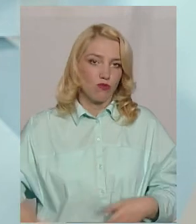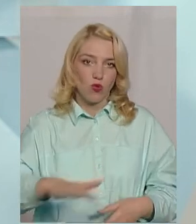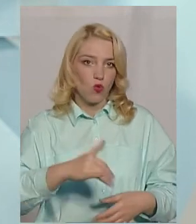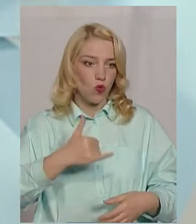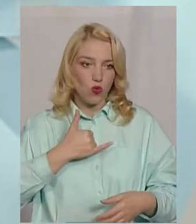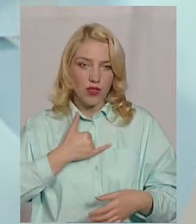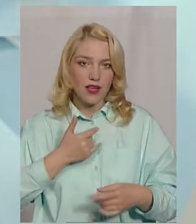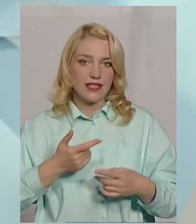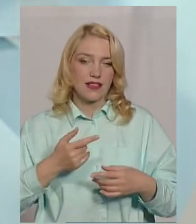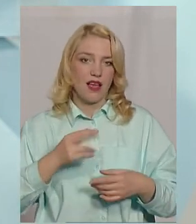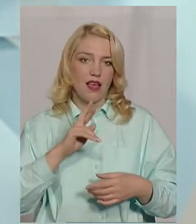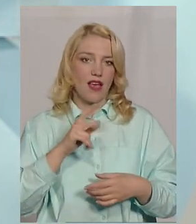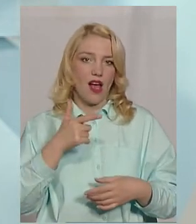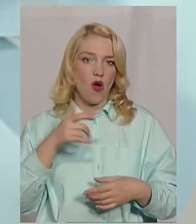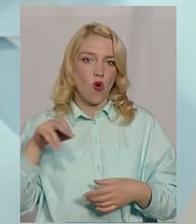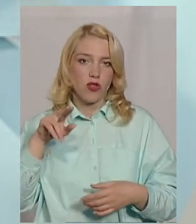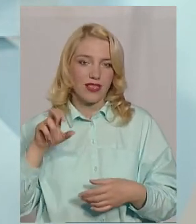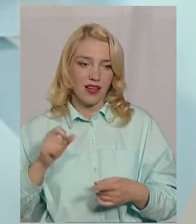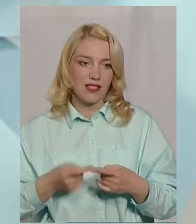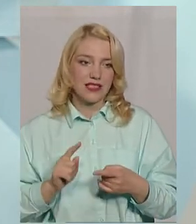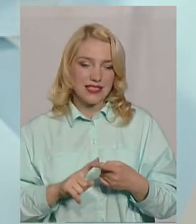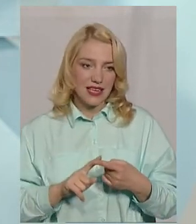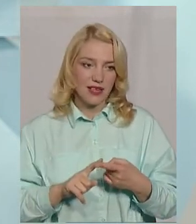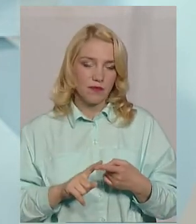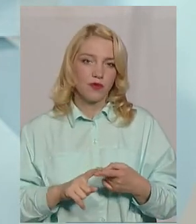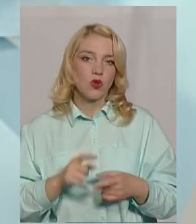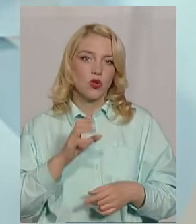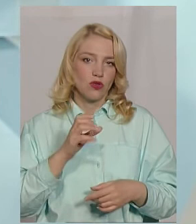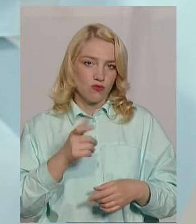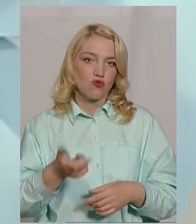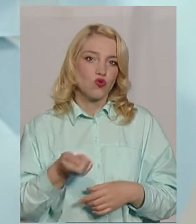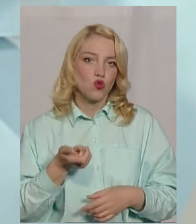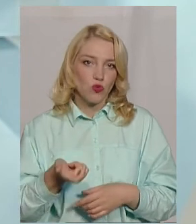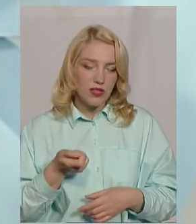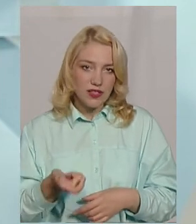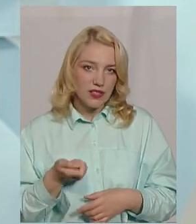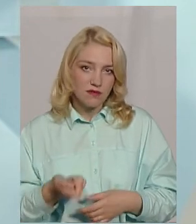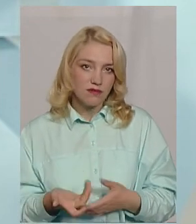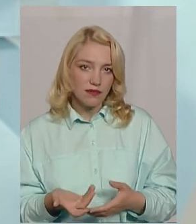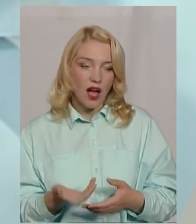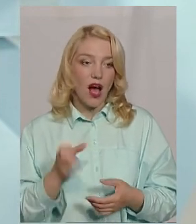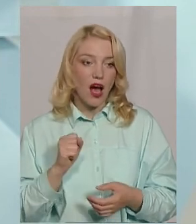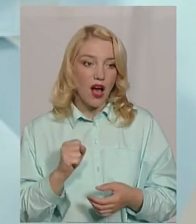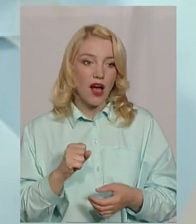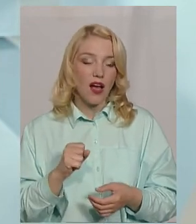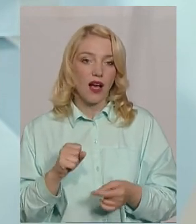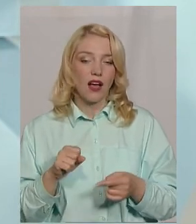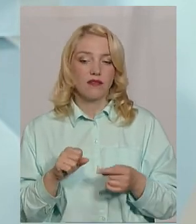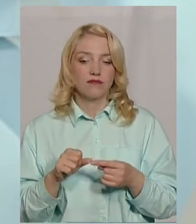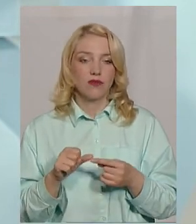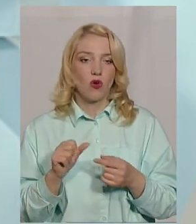ягідних культур – це садова полосниця, клубніка. А крім того,